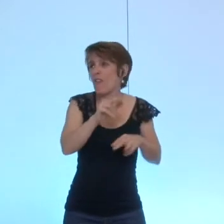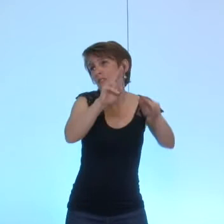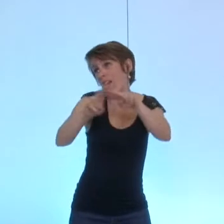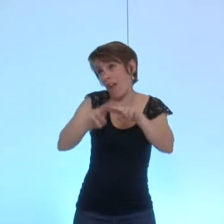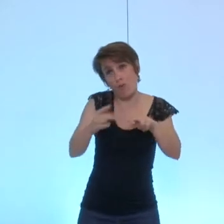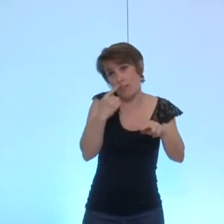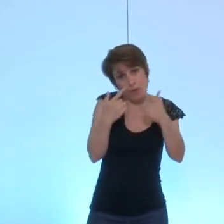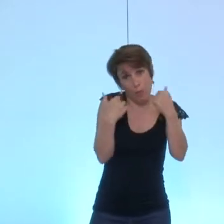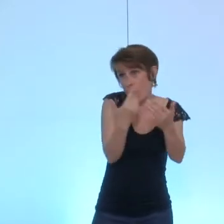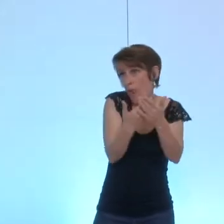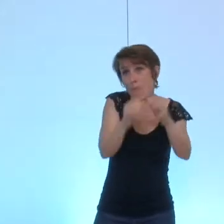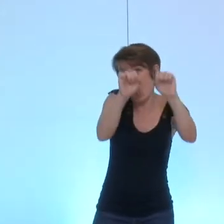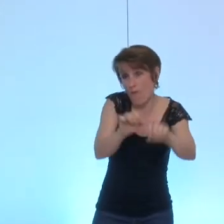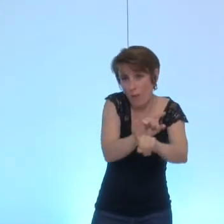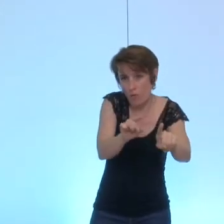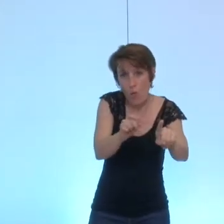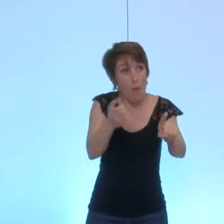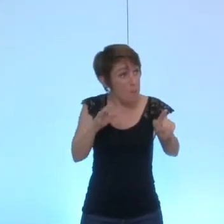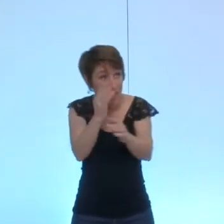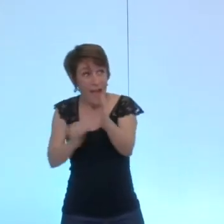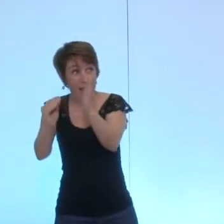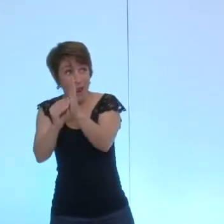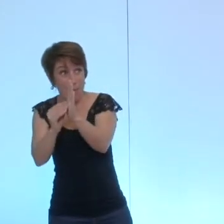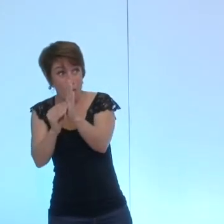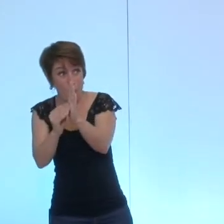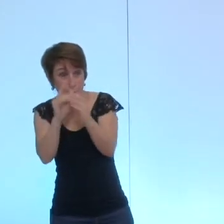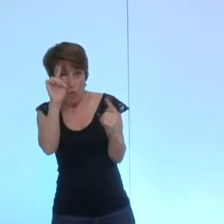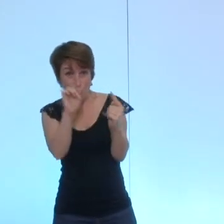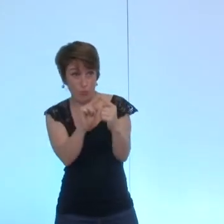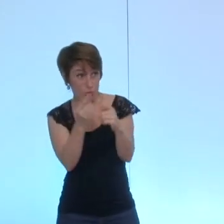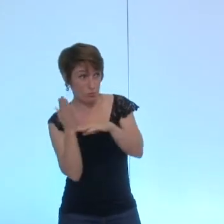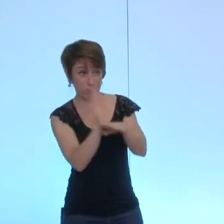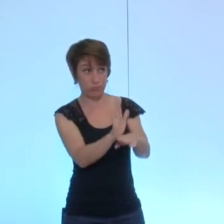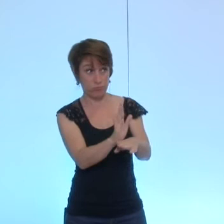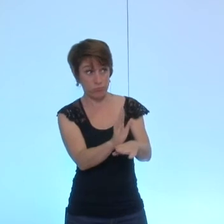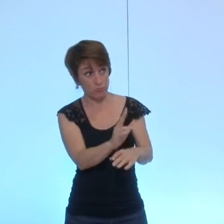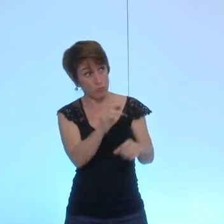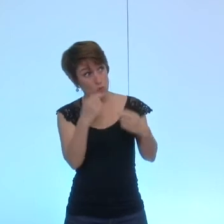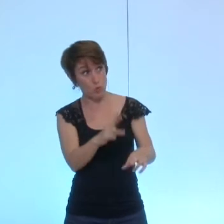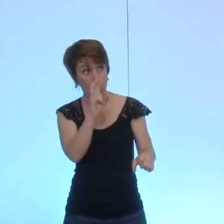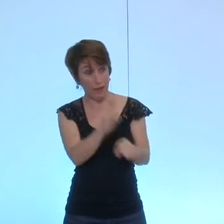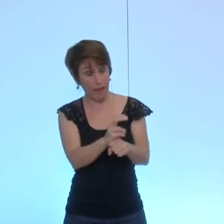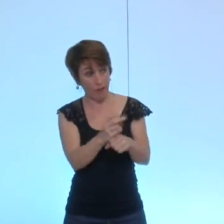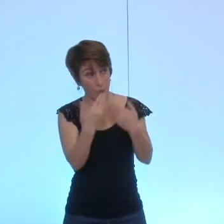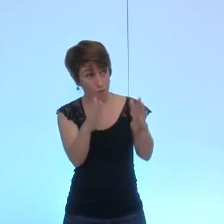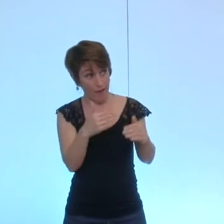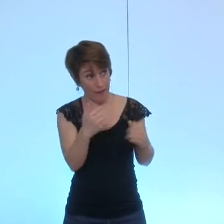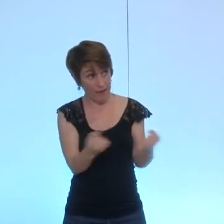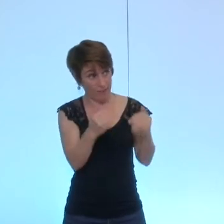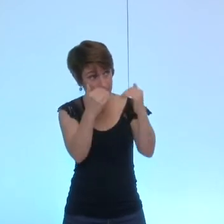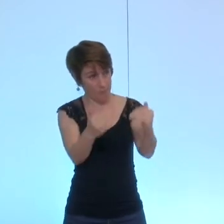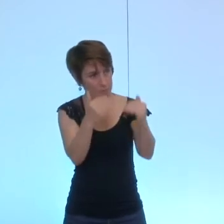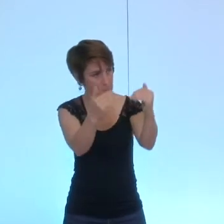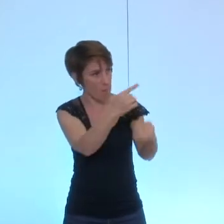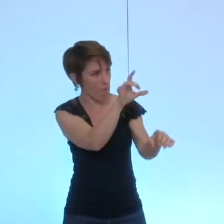mais vous refusez un amendement qui consiste à dire qu'on maintiendra l'activité donc c'est bien en